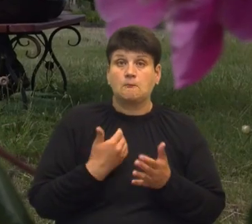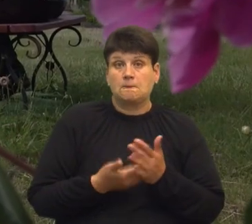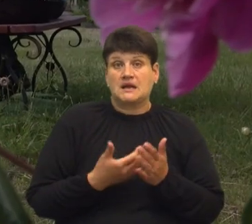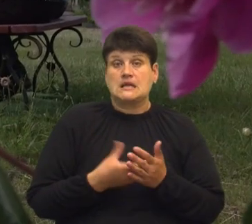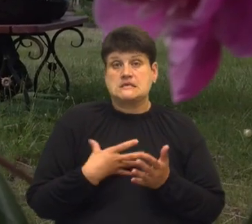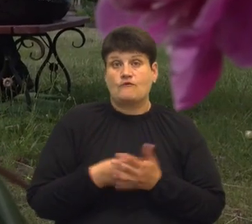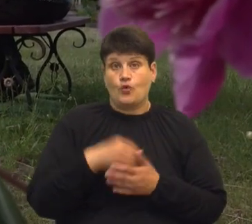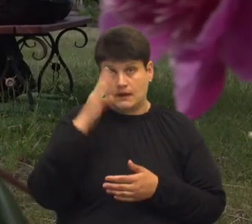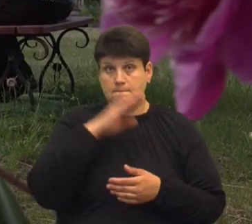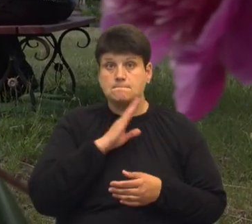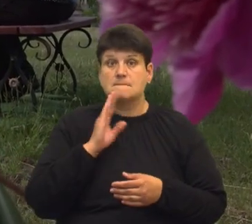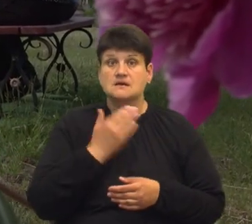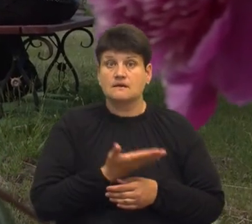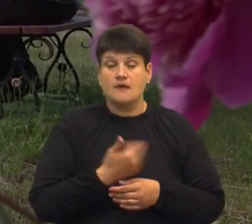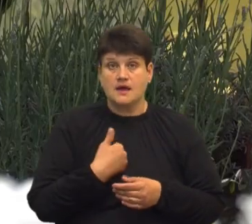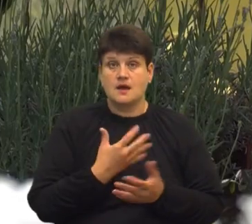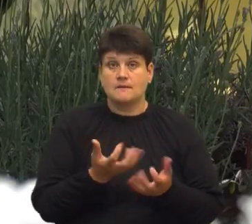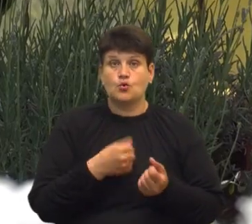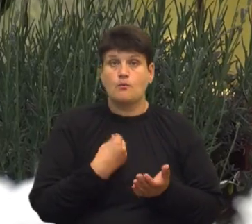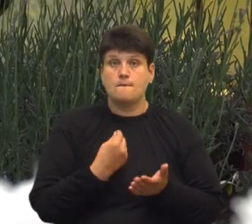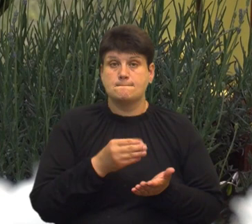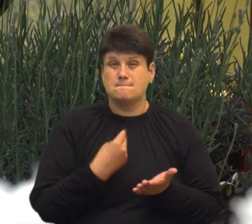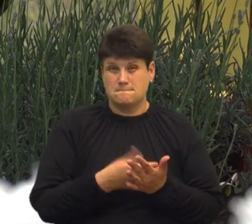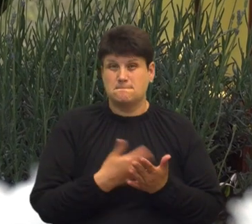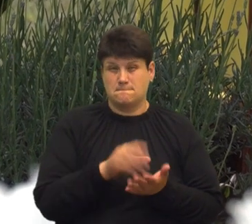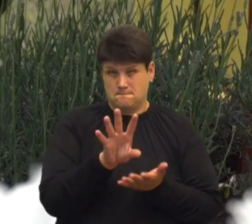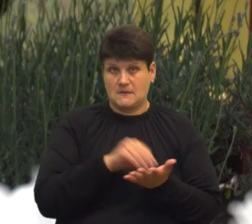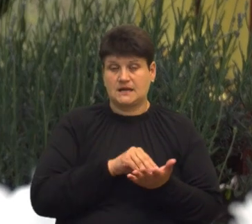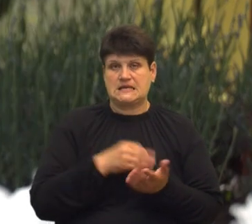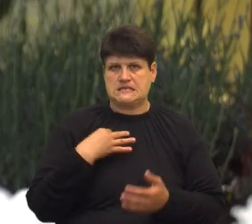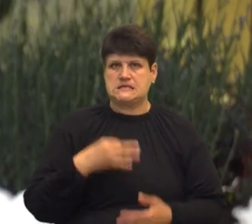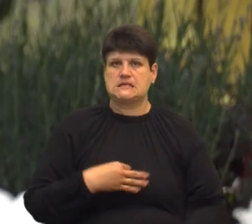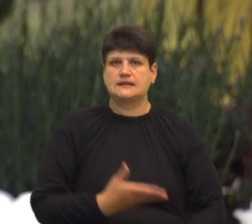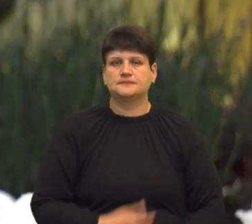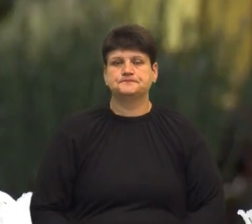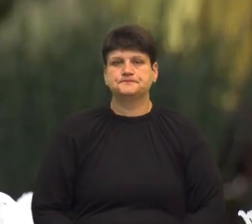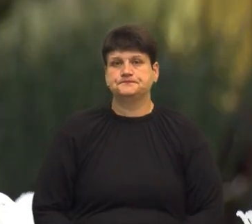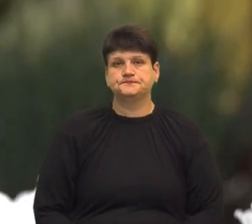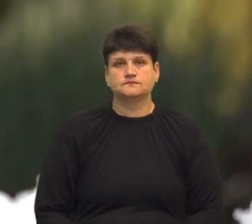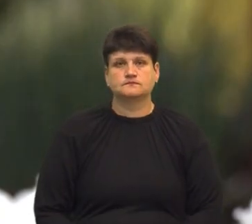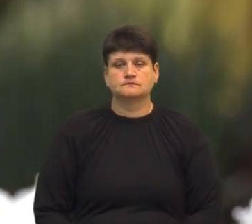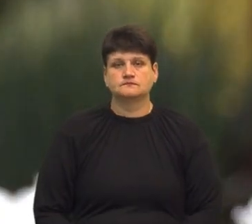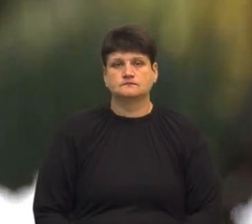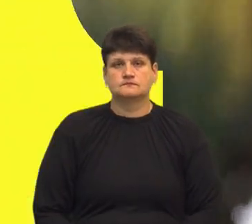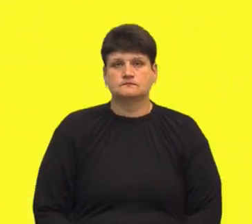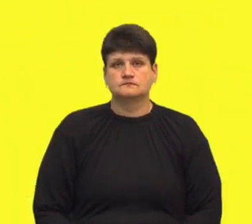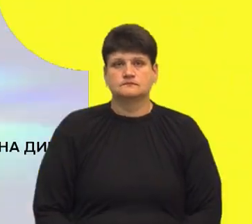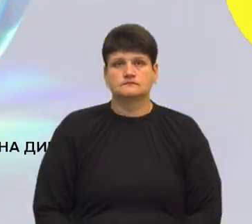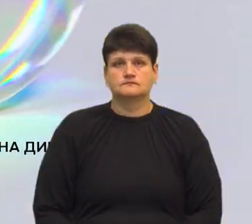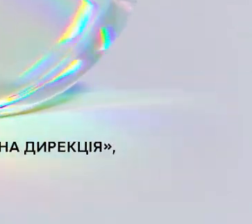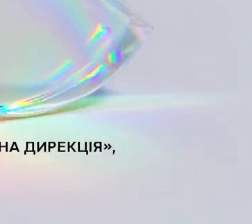а я беру приклад зі своєго сина. Богдана Савицька, Андрій Бодак. Суспільне новини. Тернопільщина.